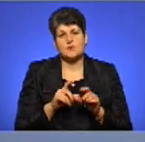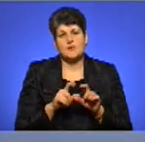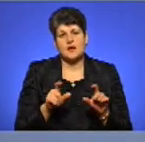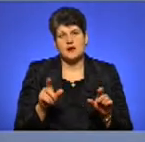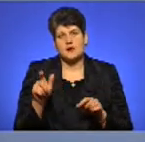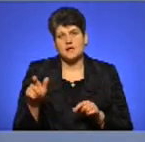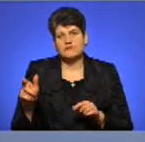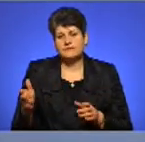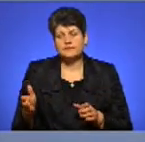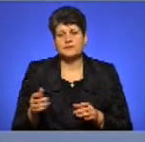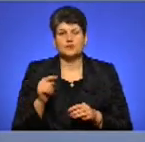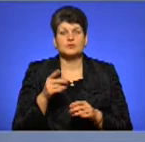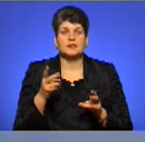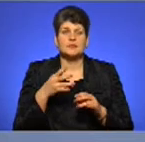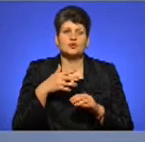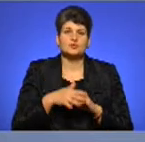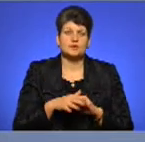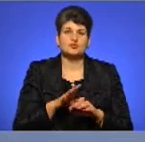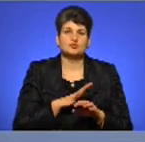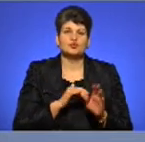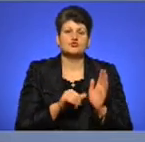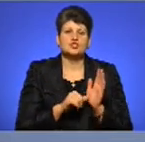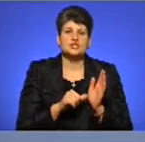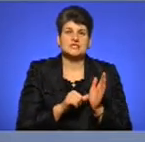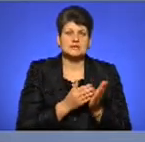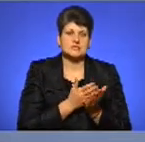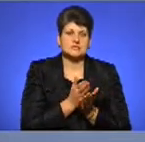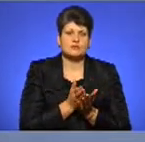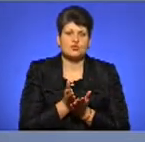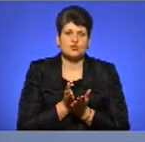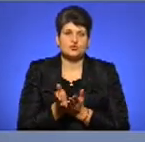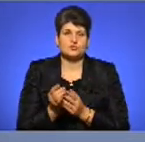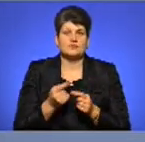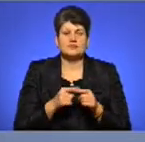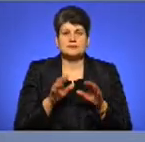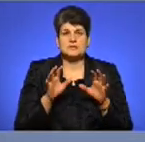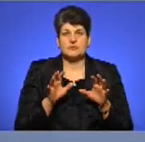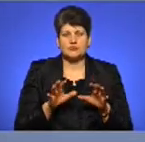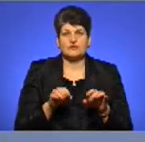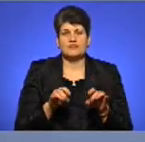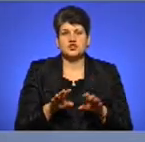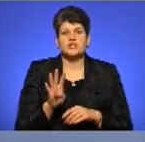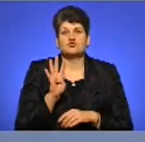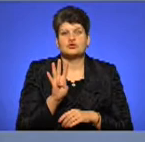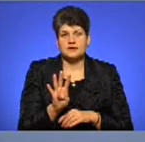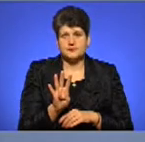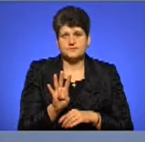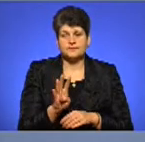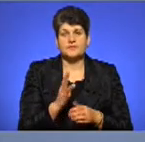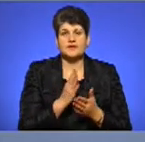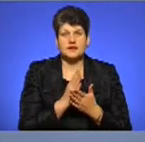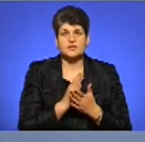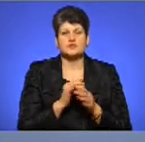Тому що тут треба розуміти, що було шість способів. Цим законом я рахую, що вирішили чотири. Є, що